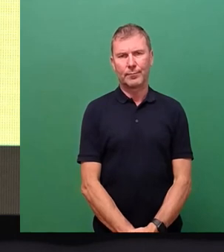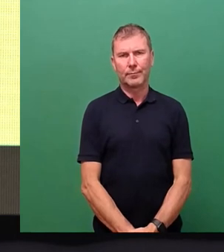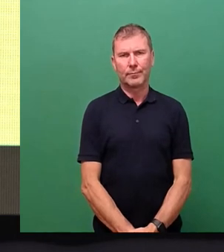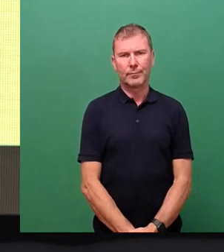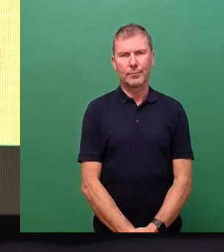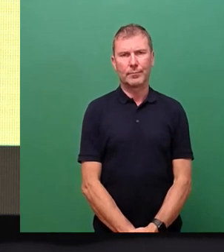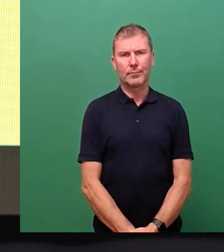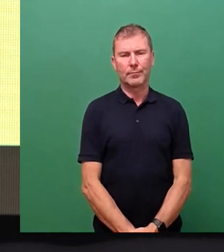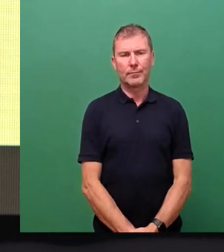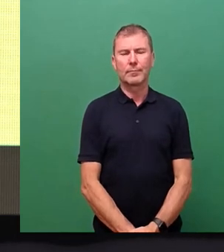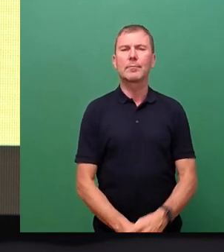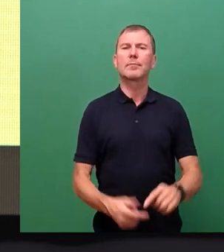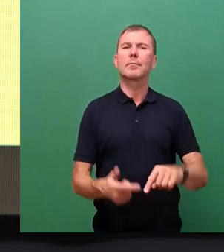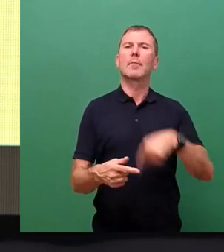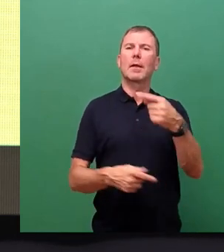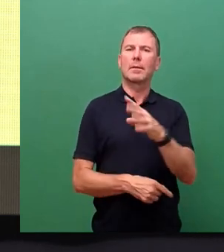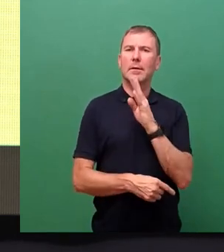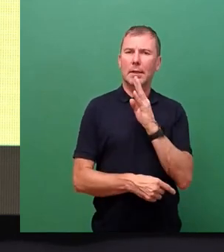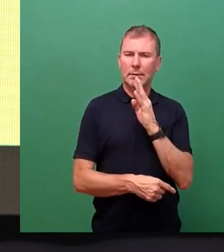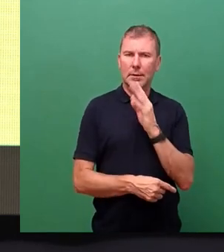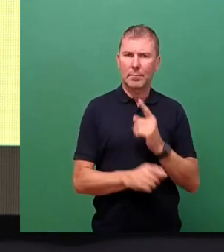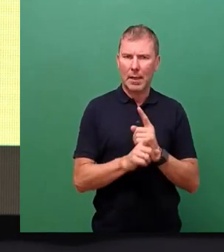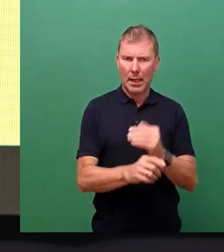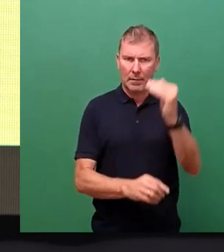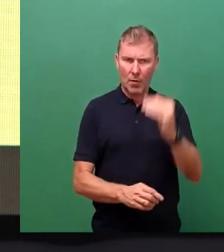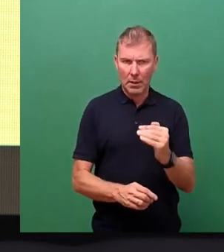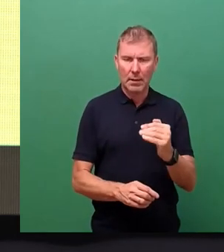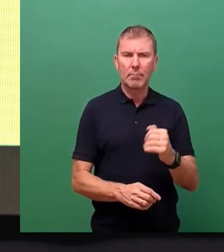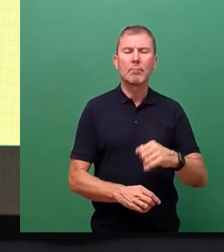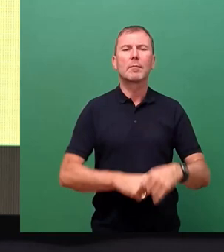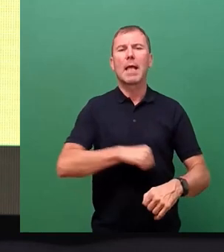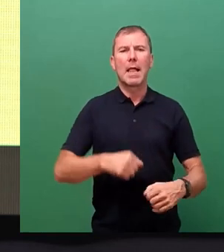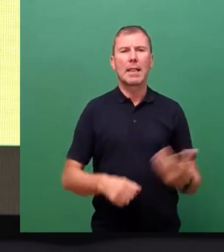Als nächstes in der Fraktionsreihenfolge, Fraktion Die Linke, Frau Dr. Geitsch.